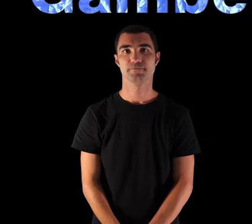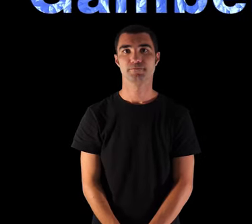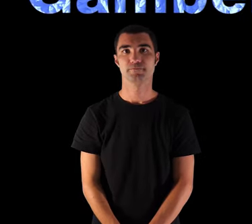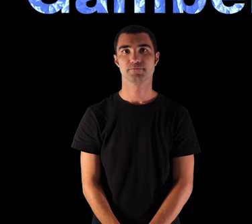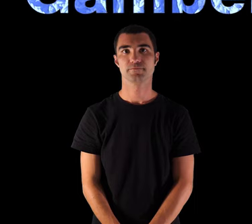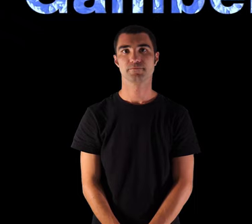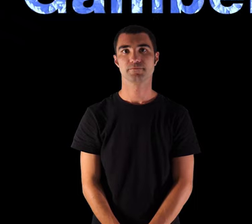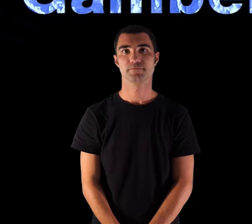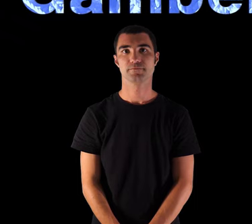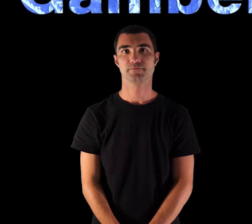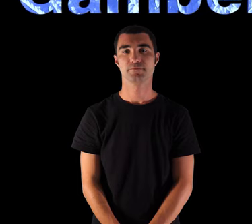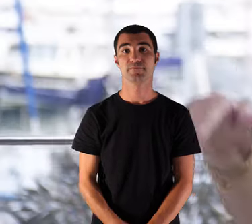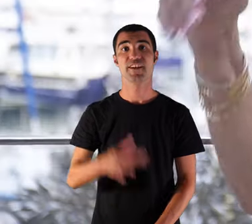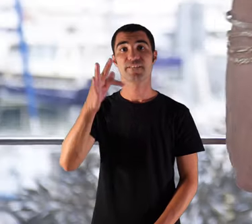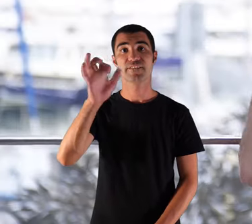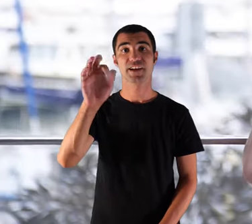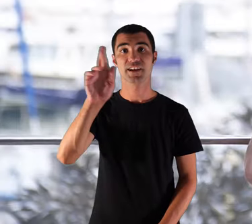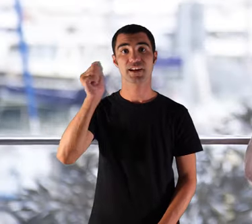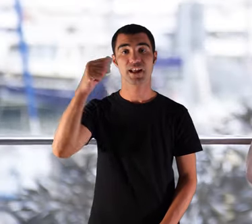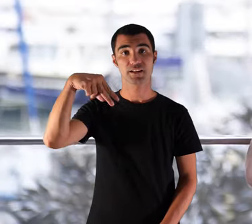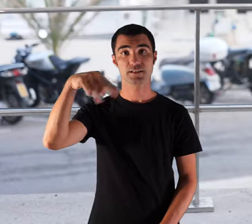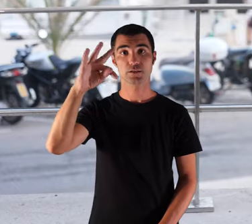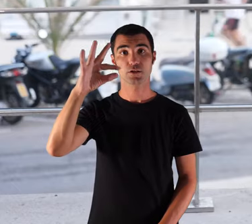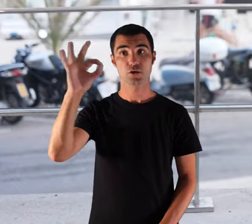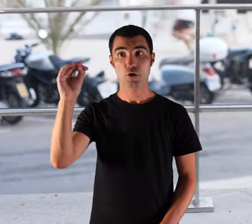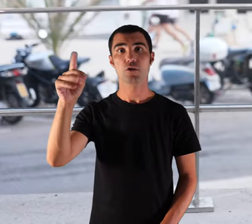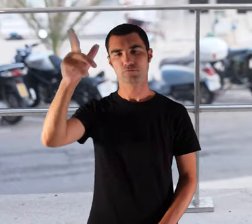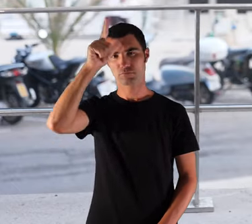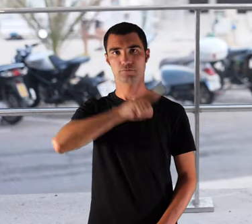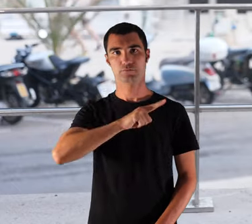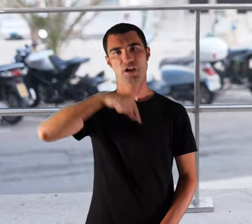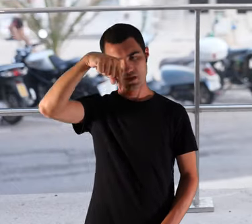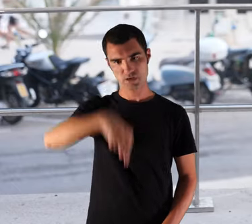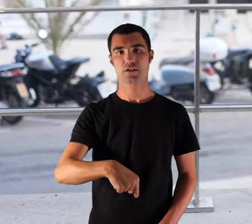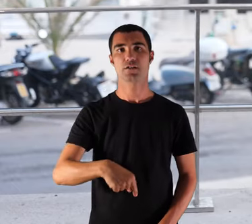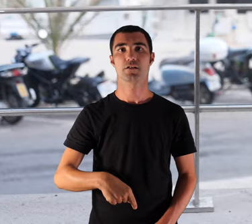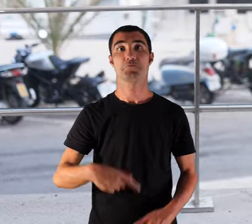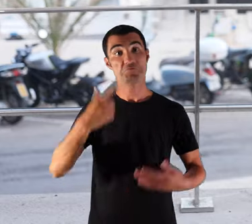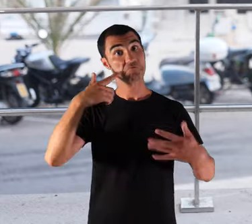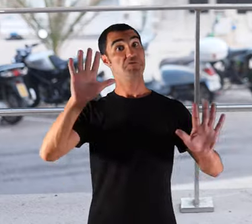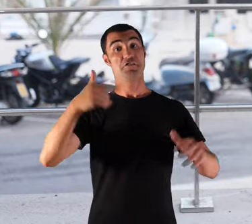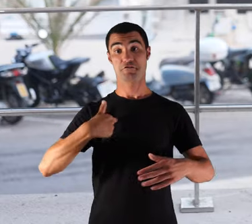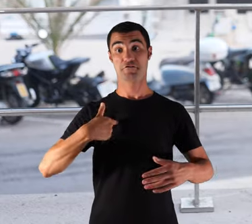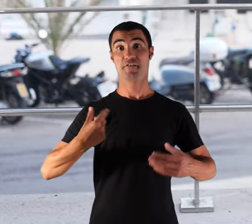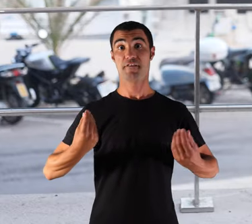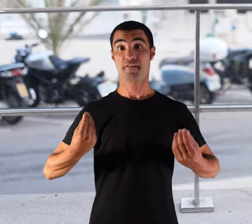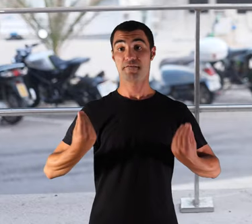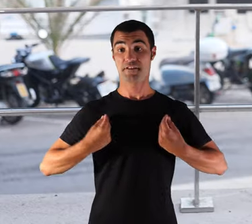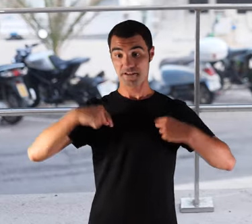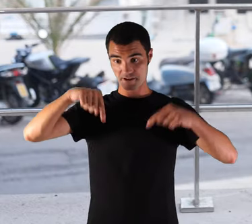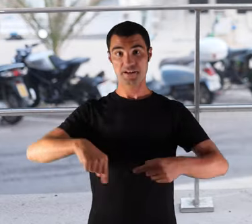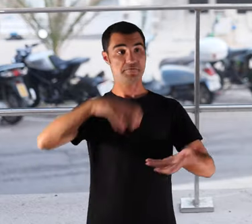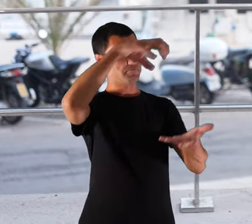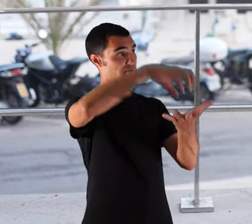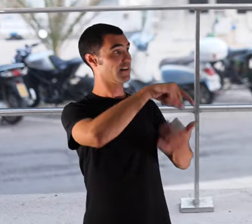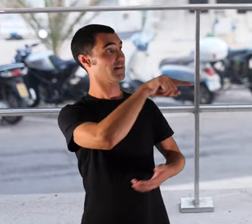En Fernando va fer el servici aquí i mira tu, nosaltres vivíem aquí, això era la base ni me coneixia jo ni jo el